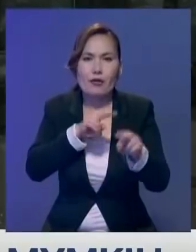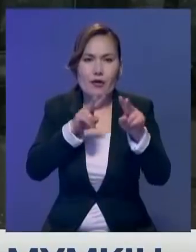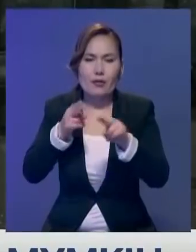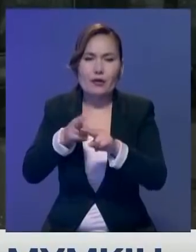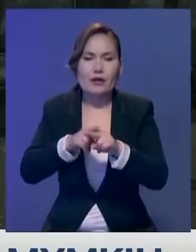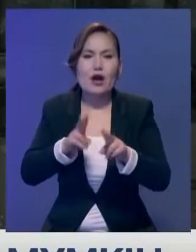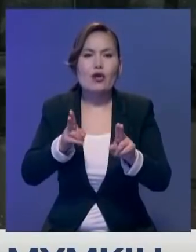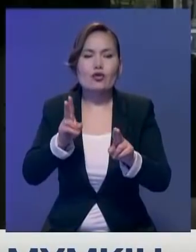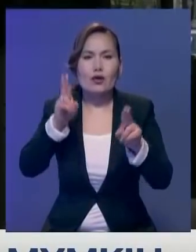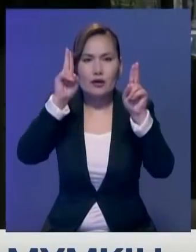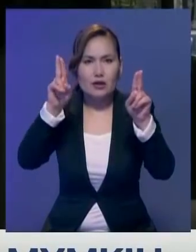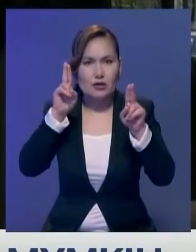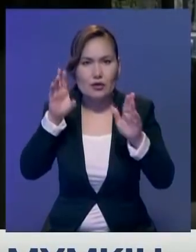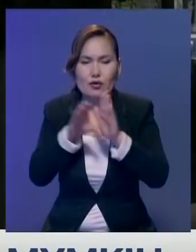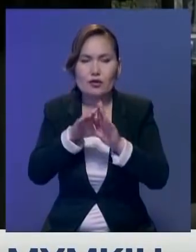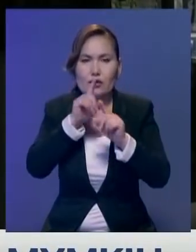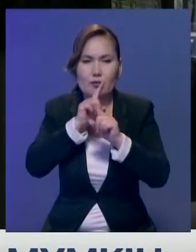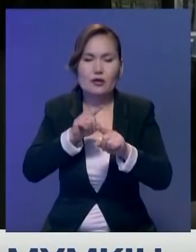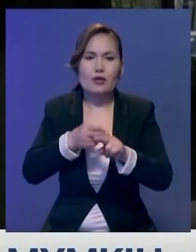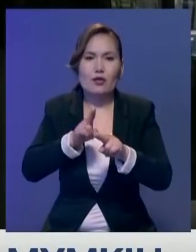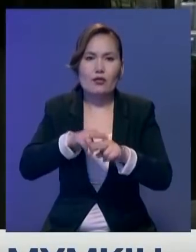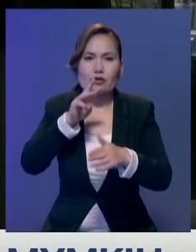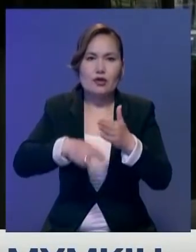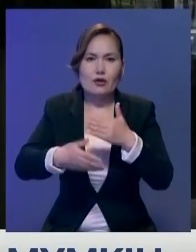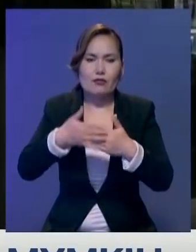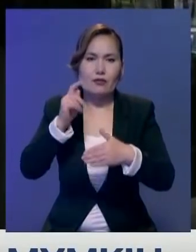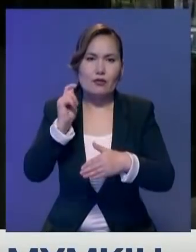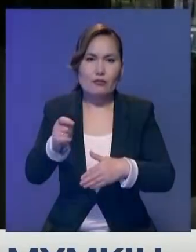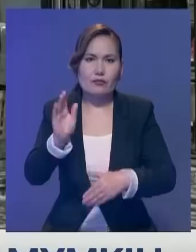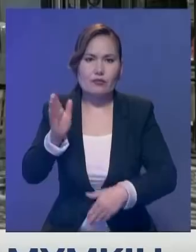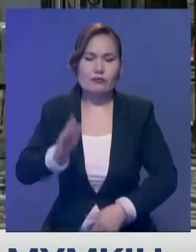Ережеге бағым бағандарға мүң жарым еурі айып бұл салын бақ.